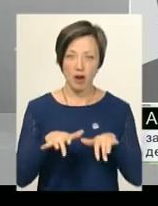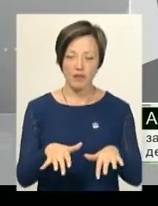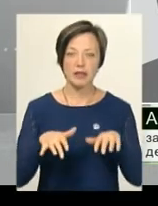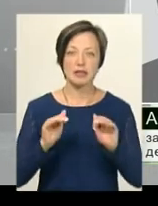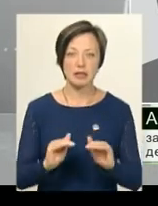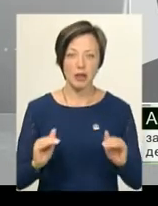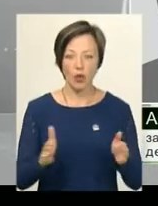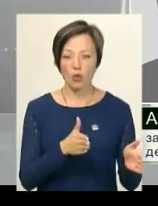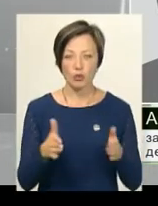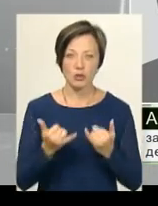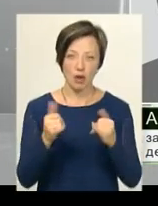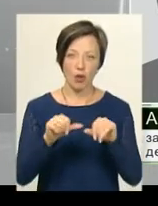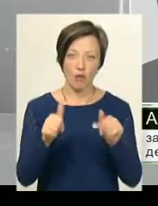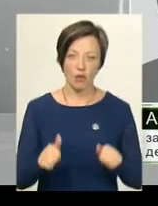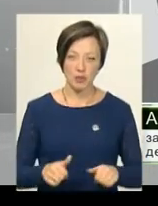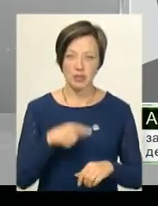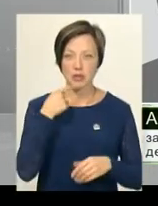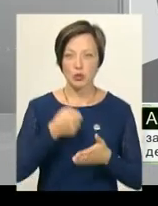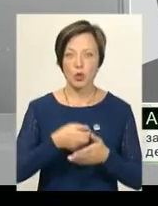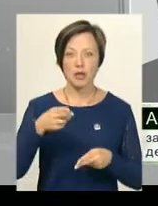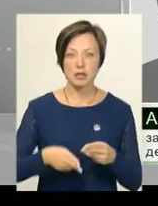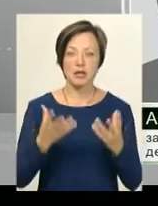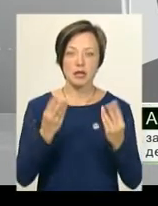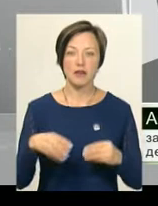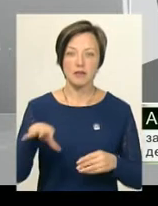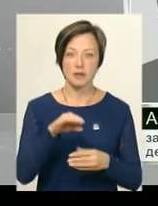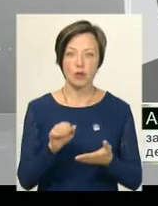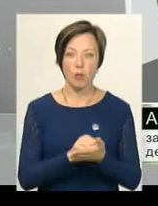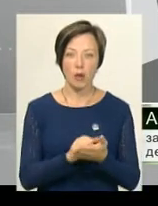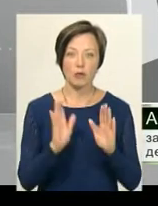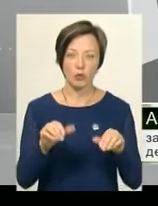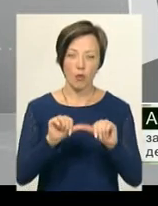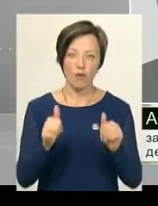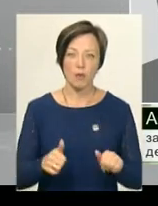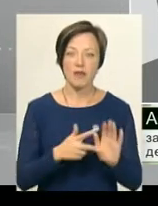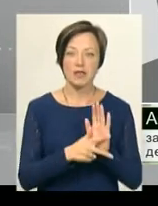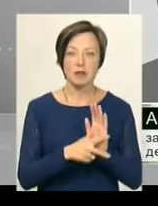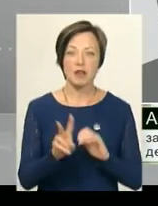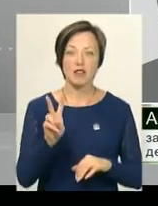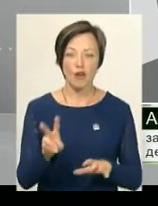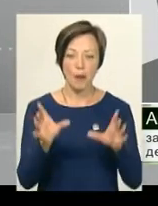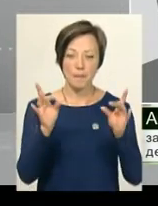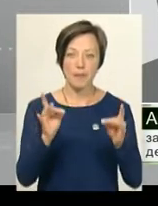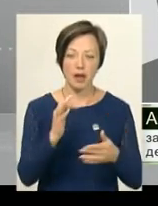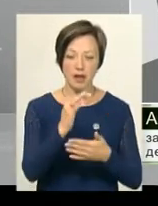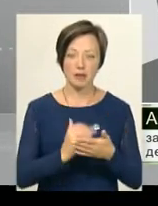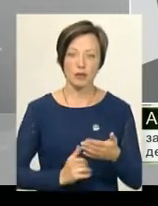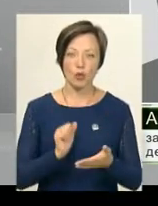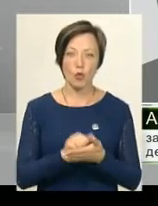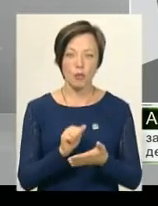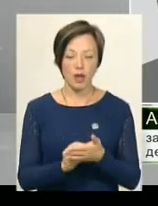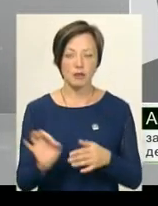готуються для оформлення. Сказали, до кінця дня всі документи будуть оформлені. 82 пакети документів